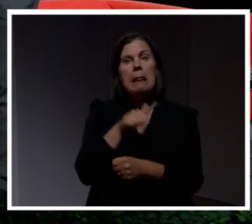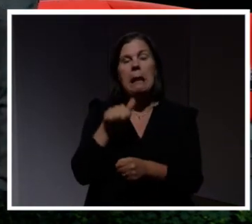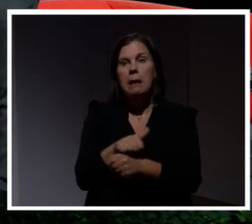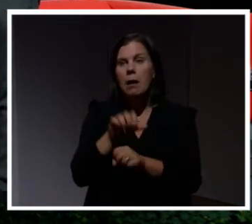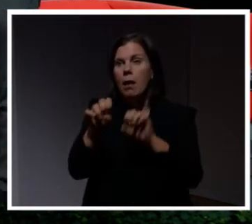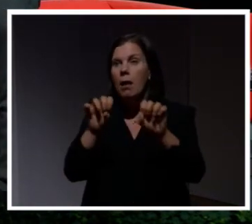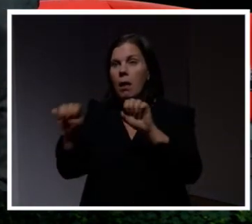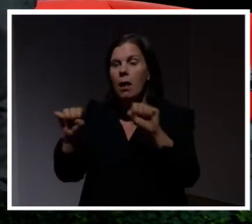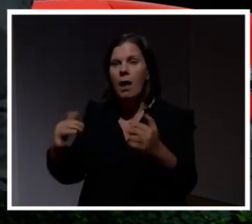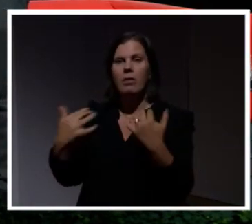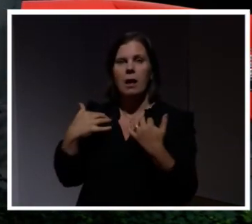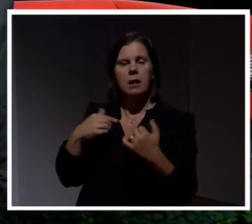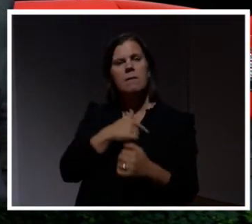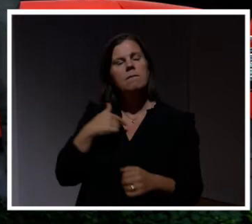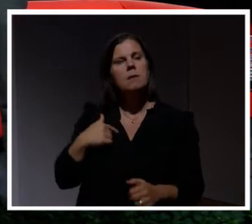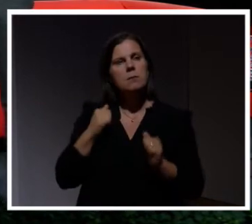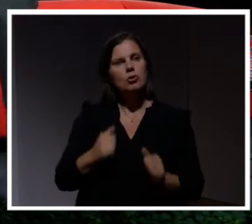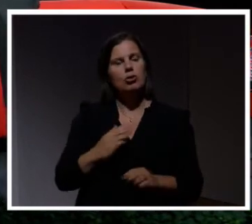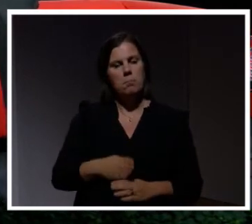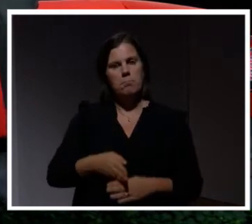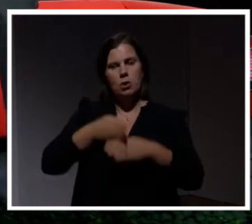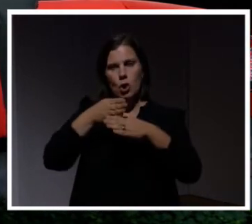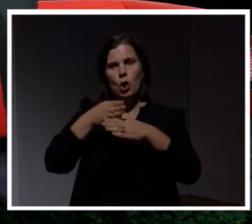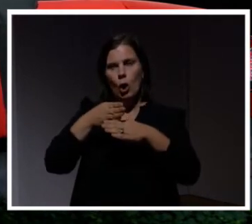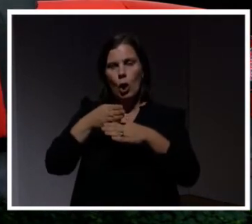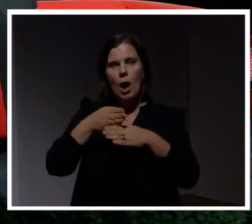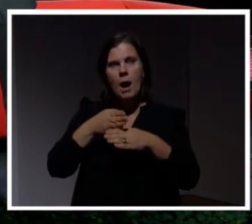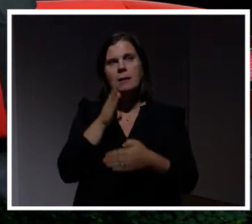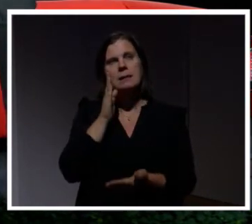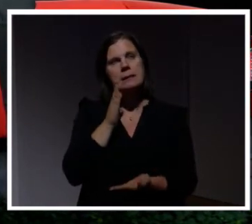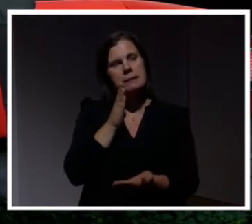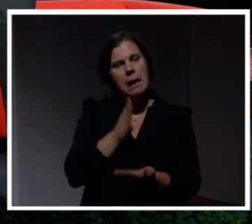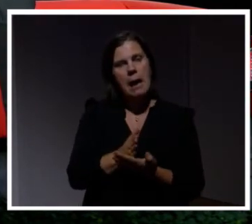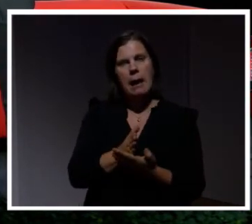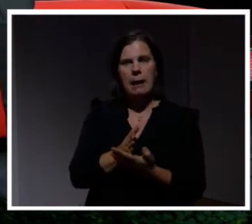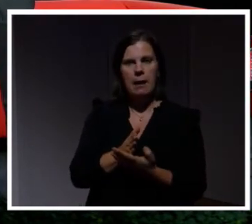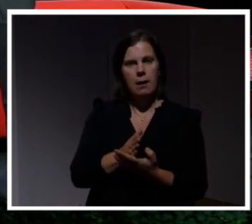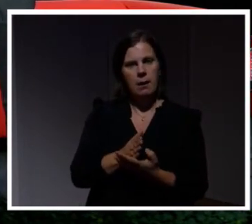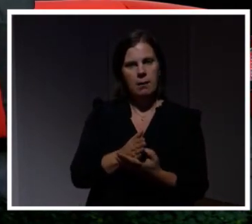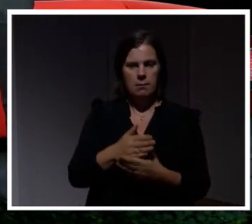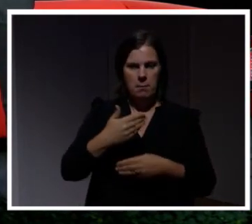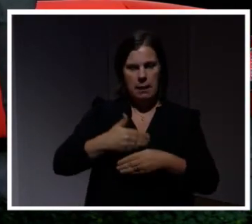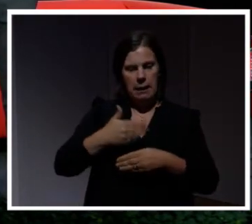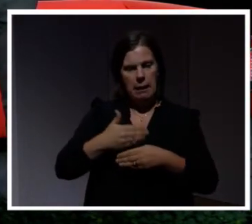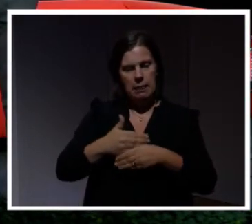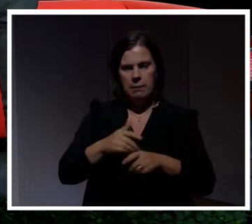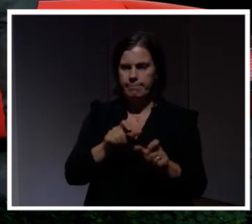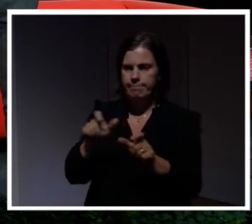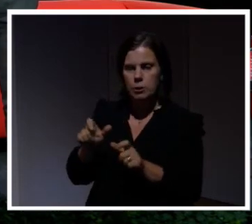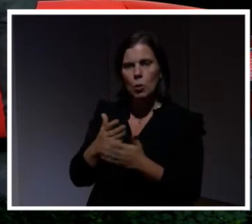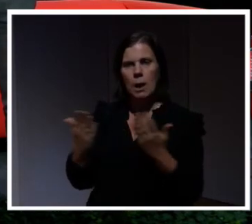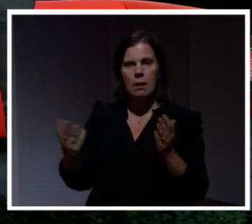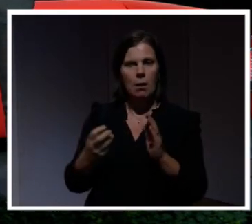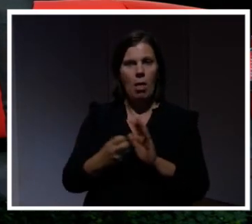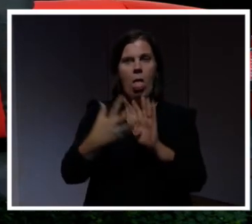identifiera attacker. Vi måste också bygga ett så pass säkert beteende att det inte får ödestigra